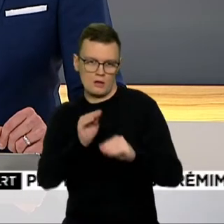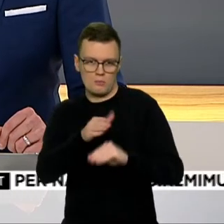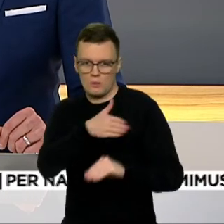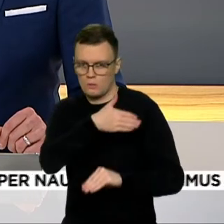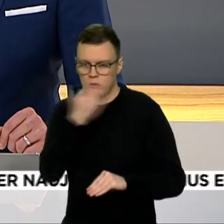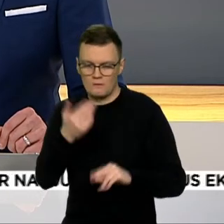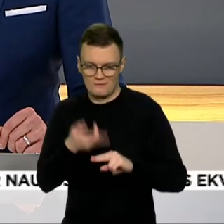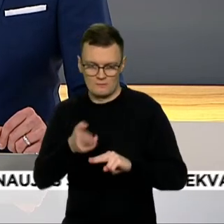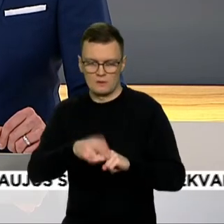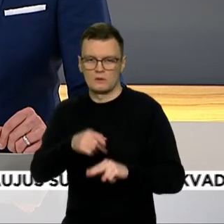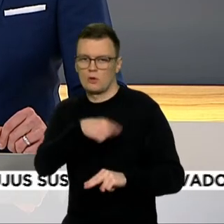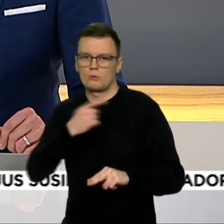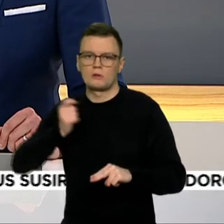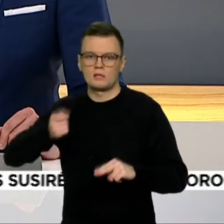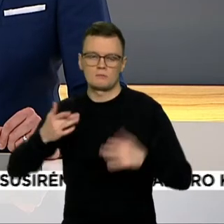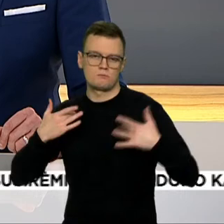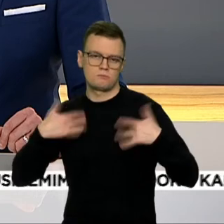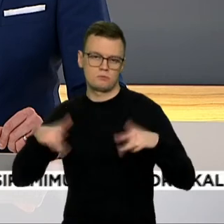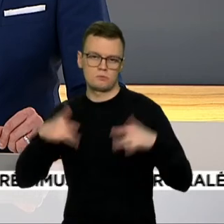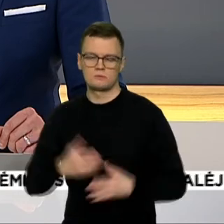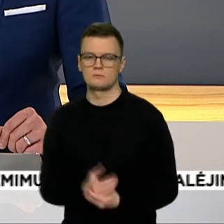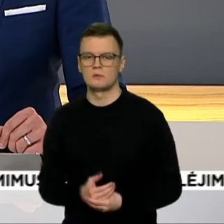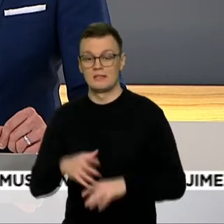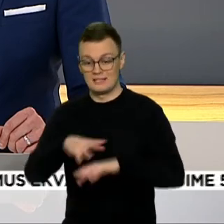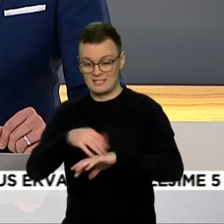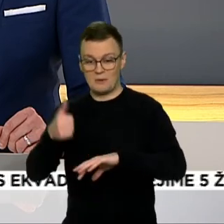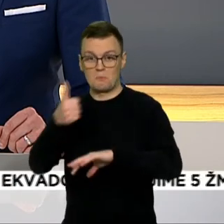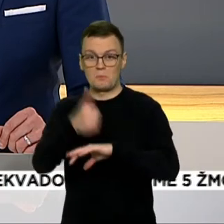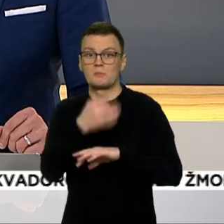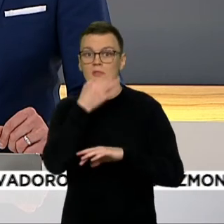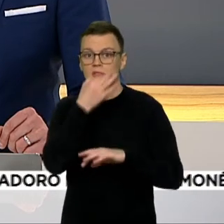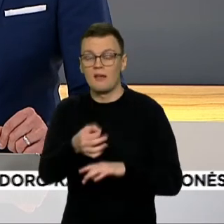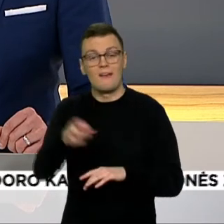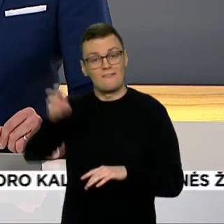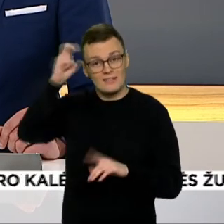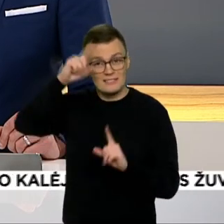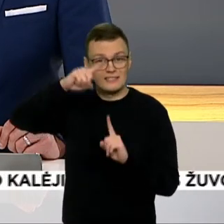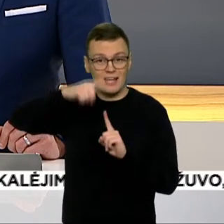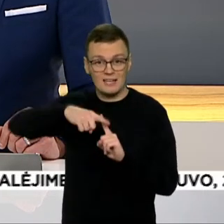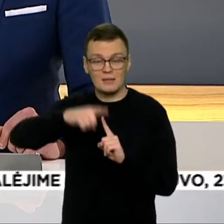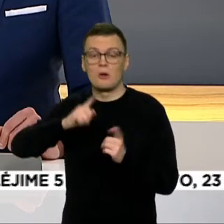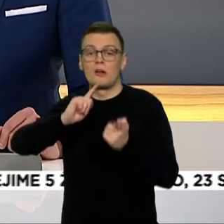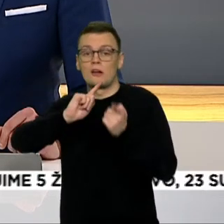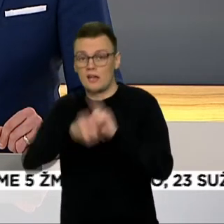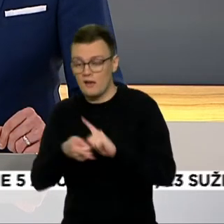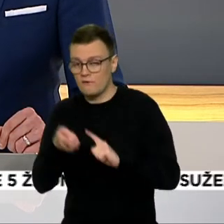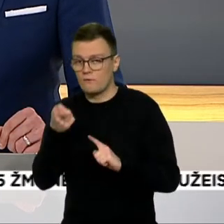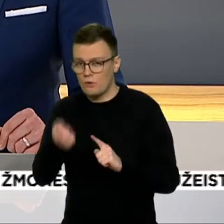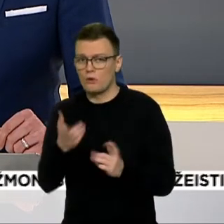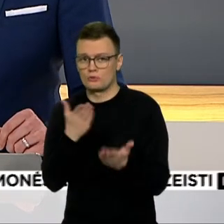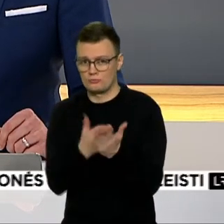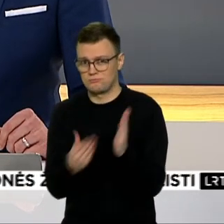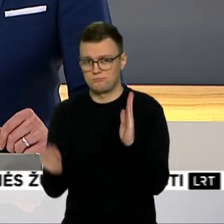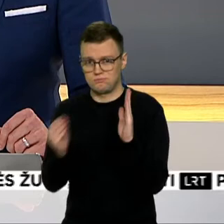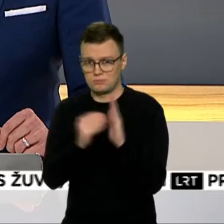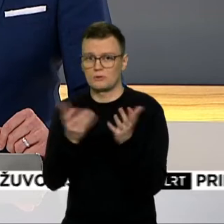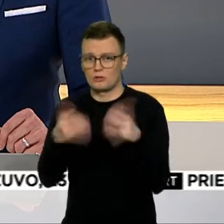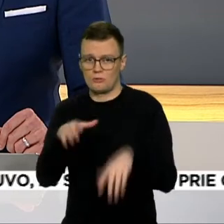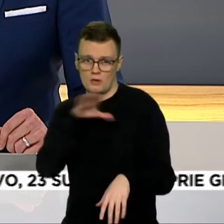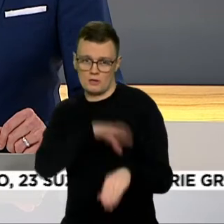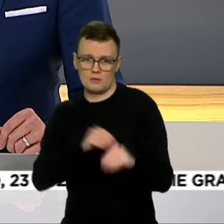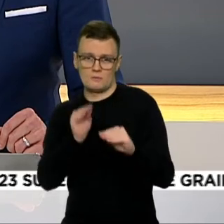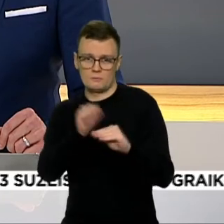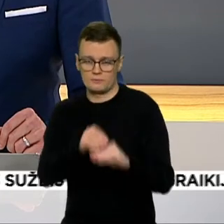santurėjai ir sako, kad atlyginimus teisėjams didinti numatytą valstybės tarnybos reformoje. Kad susitarimas nereikalingas, teigia ir didžiųjų